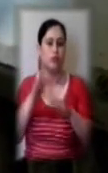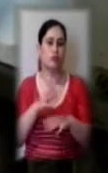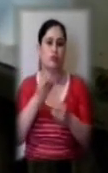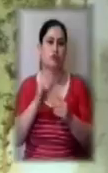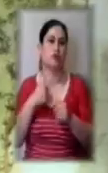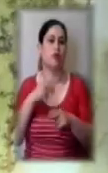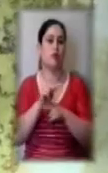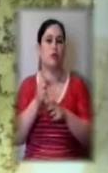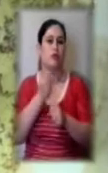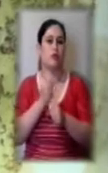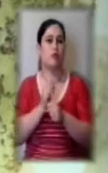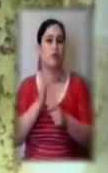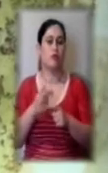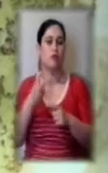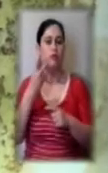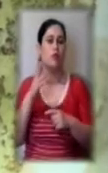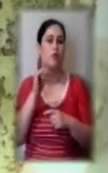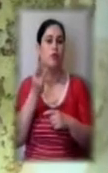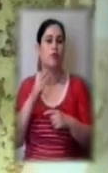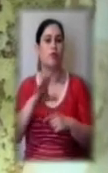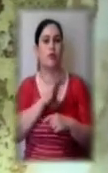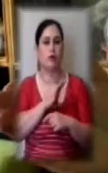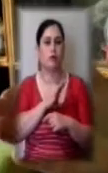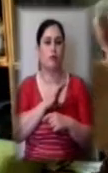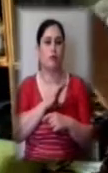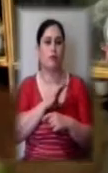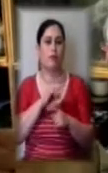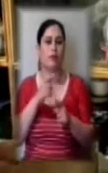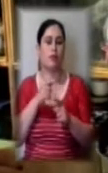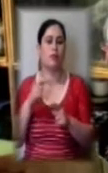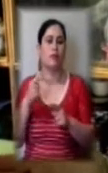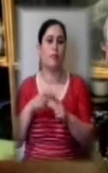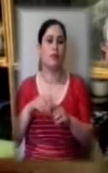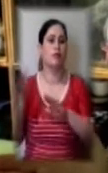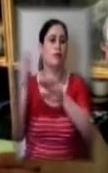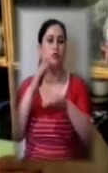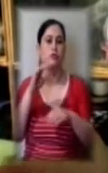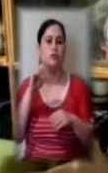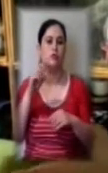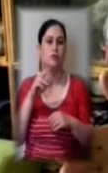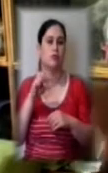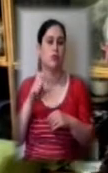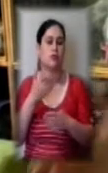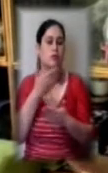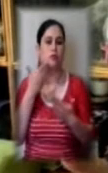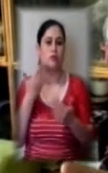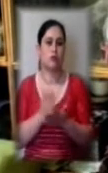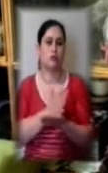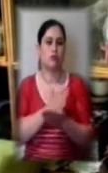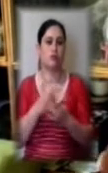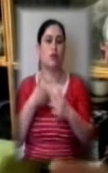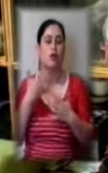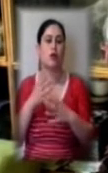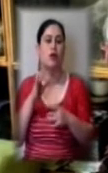діляти. Дві бурі було, і знало дах начисто. Тепер як ливень